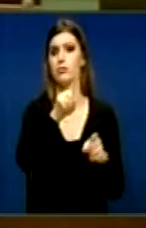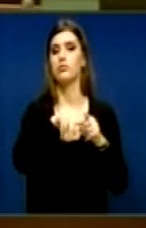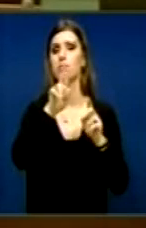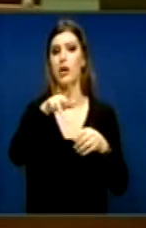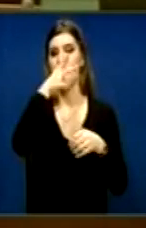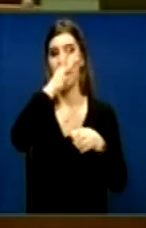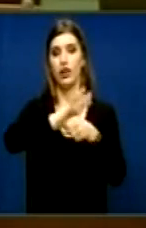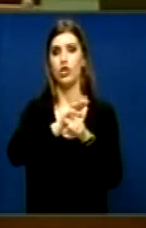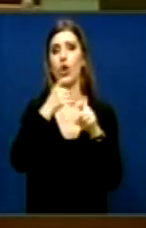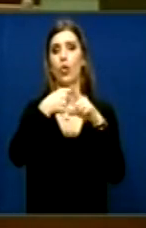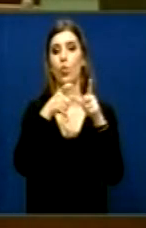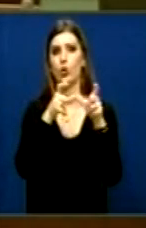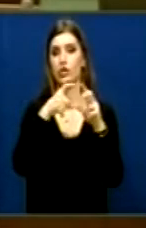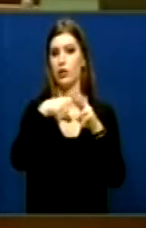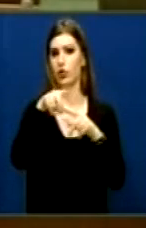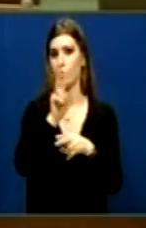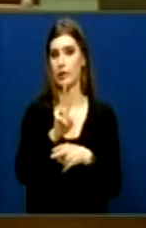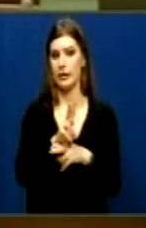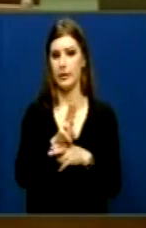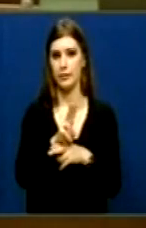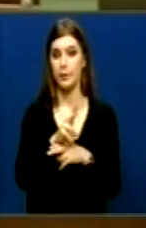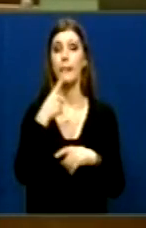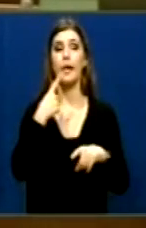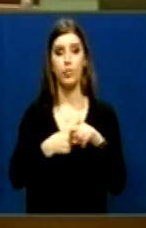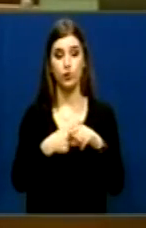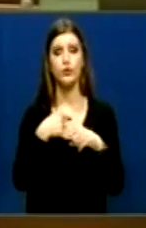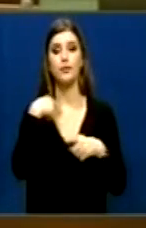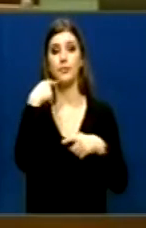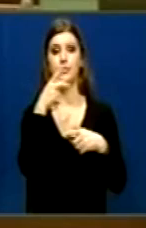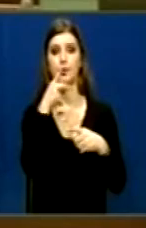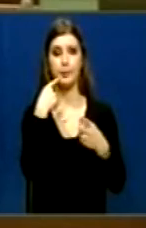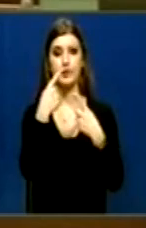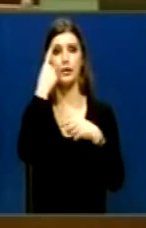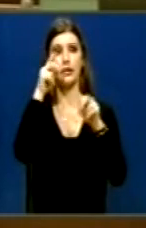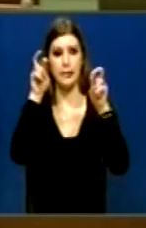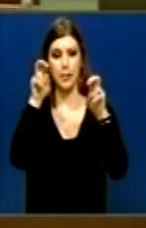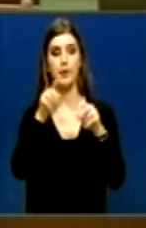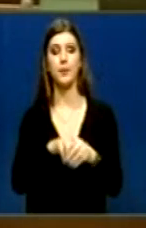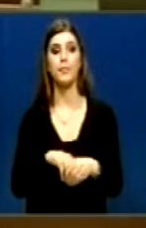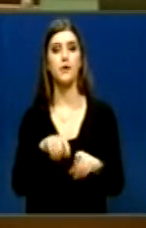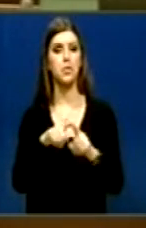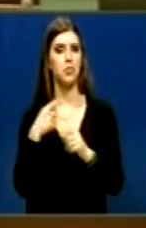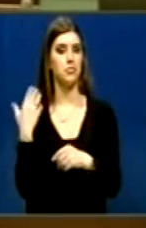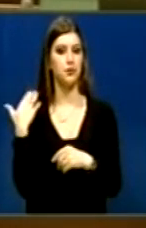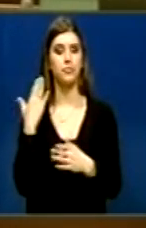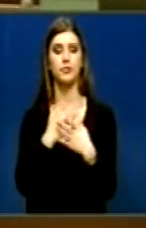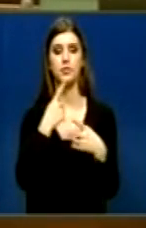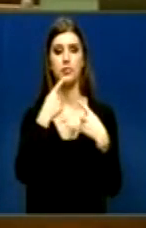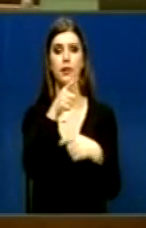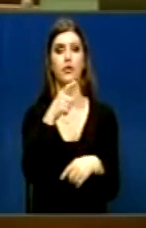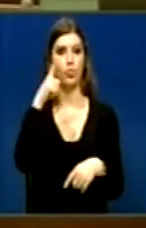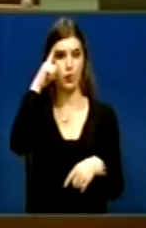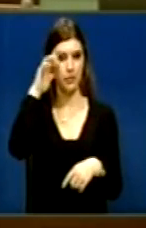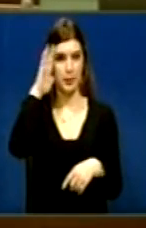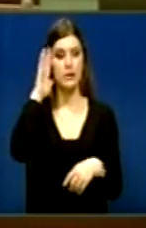Tash të vetëm e dhe një qështje me ngritë Se është dëzhuar nga njerë Bile ditve në kallua Nga krye ministri Ti këtë